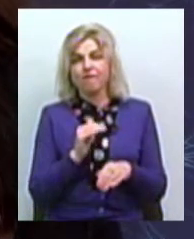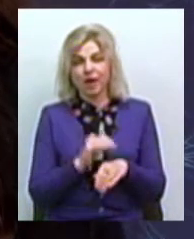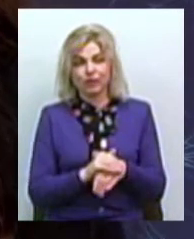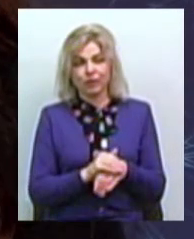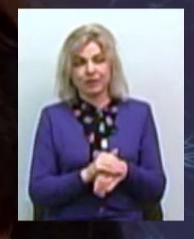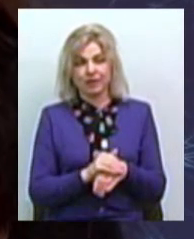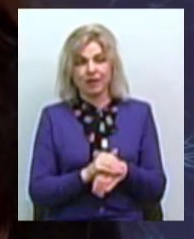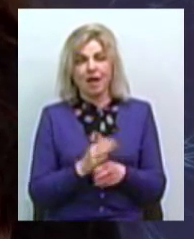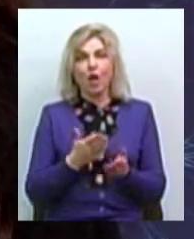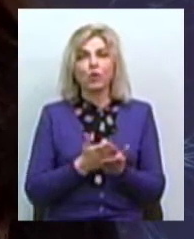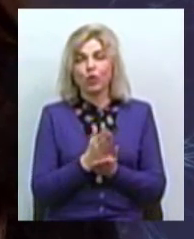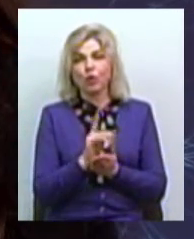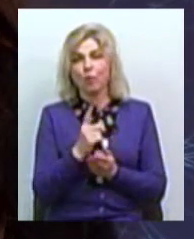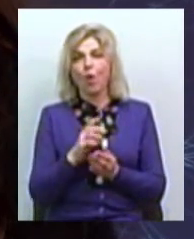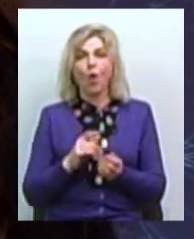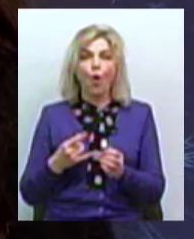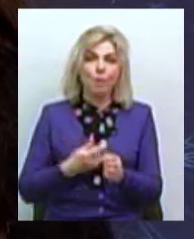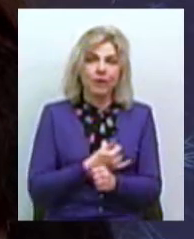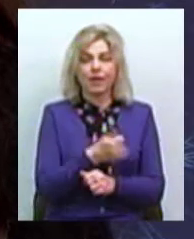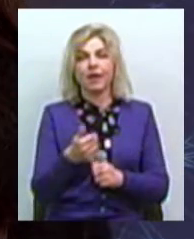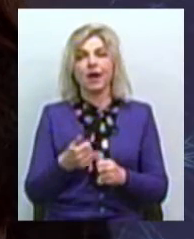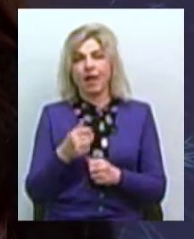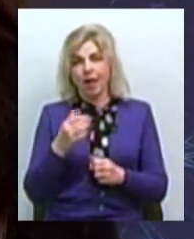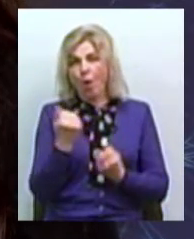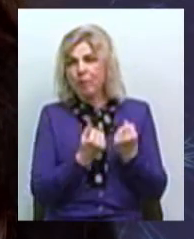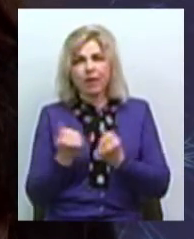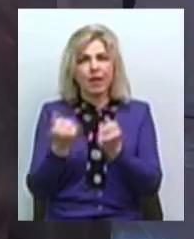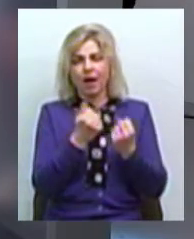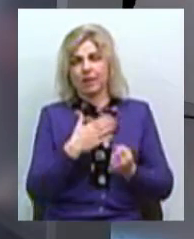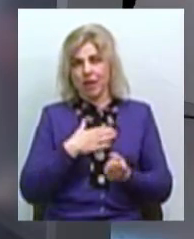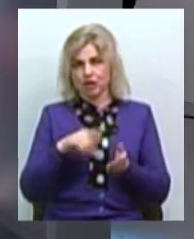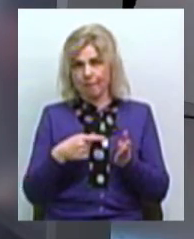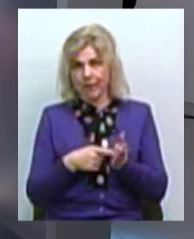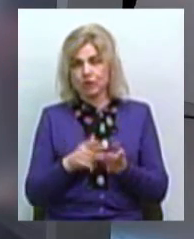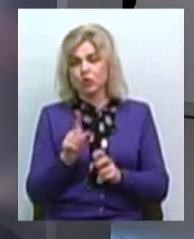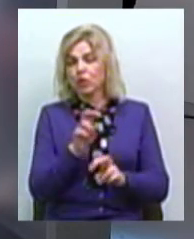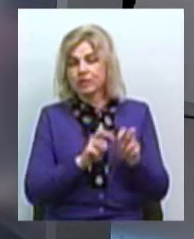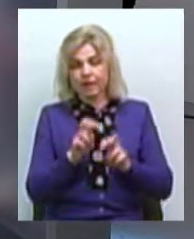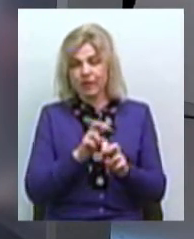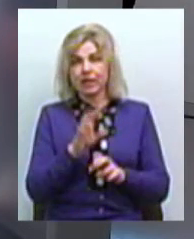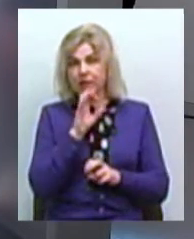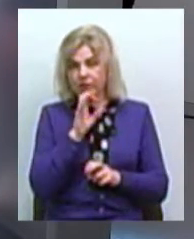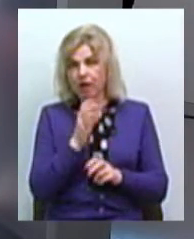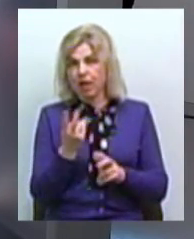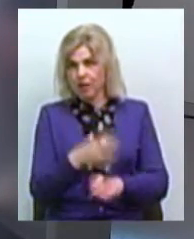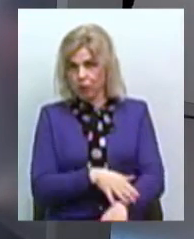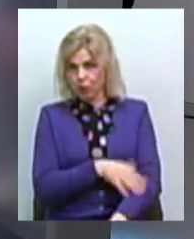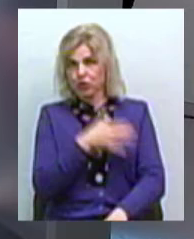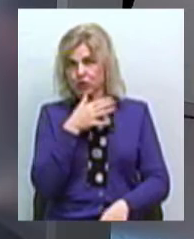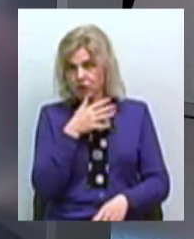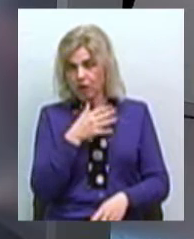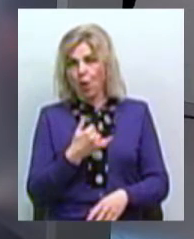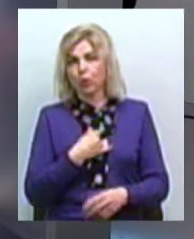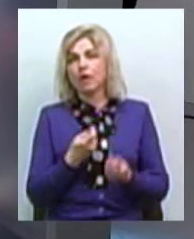логістичні проблеми, адже об'їхати наше місто, щоб відловити тварин, це досить таки тривалий час потрібен. І фактично у нас була мала